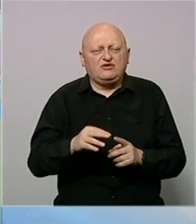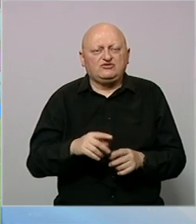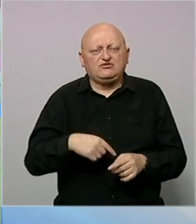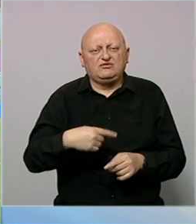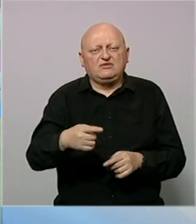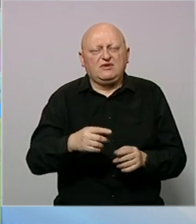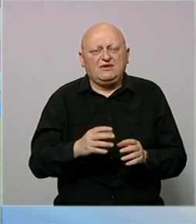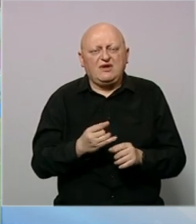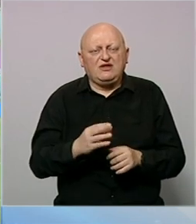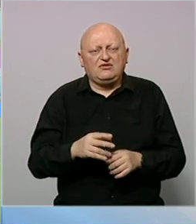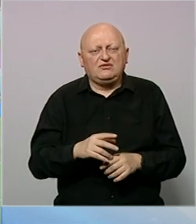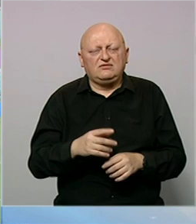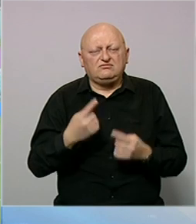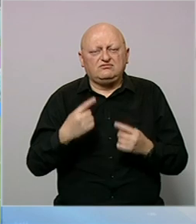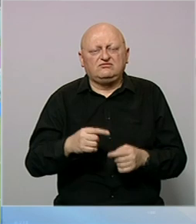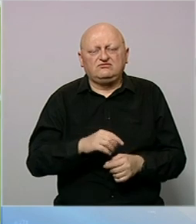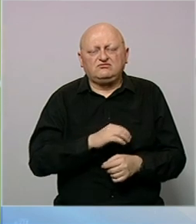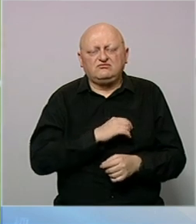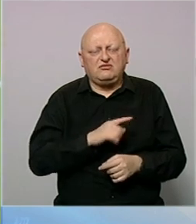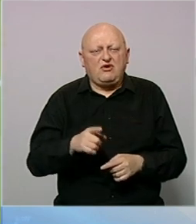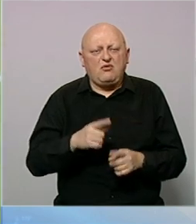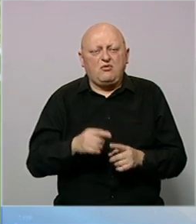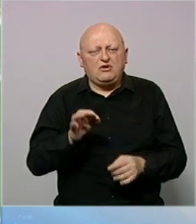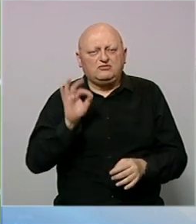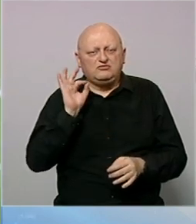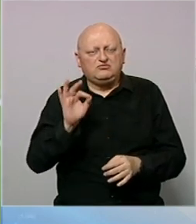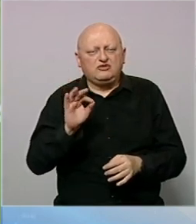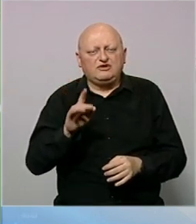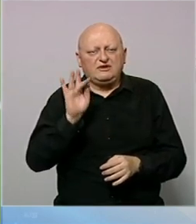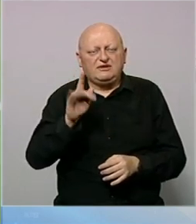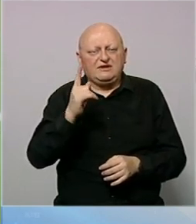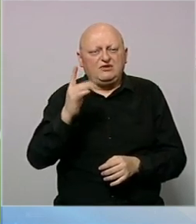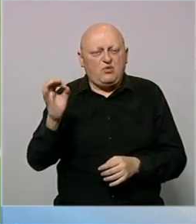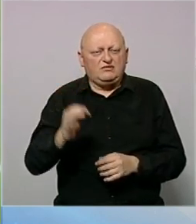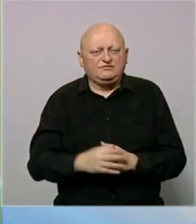proslijedio do Guardiola, a fenomenalni defanzivac ovoga puta odlično pogađa za 1-0.